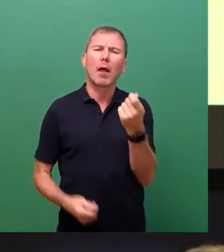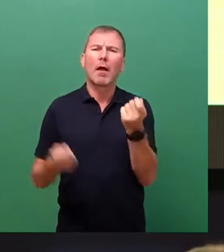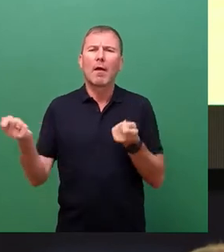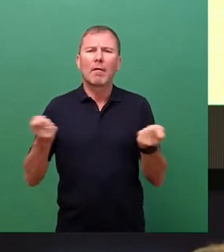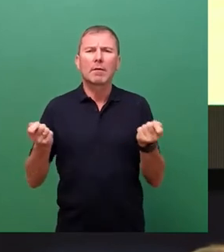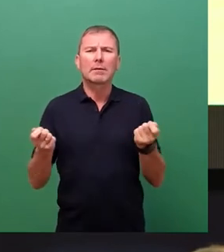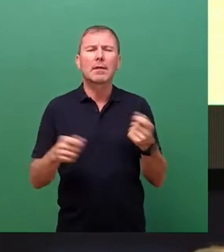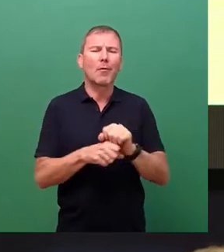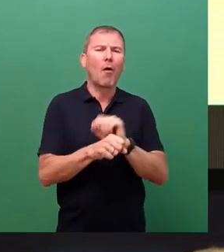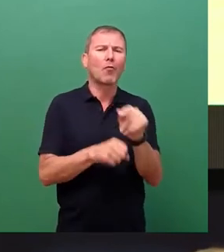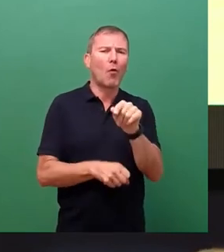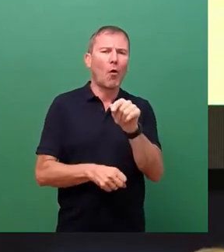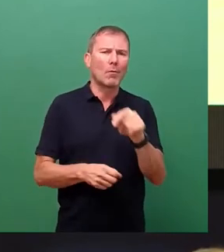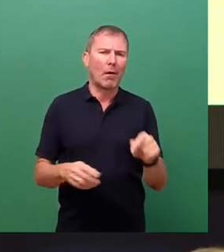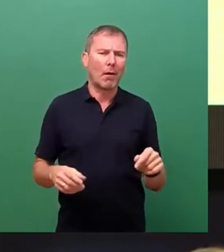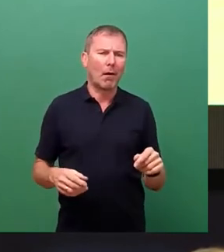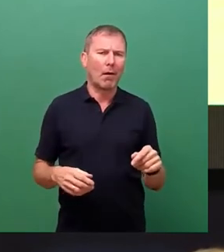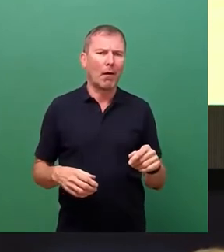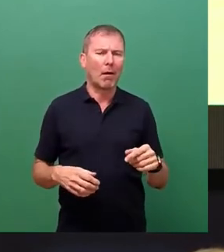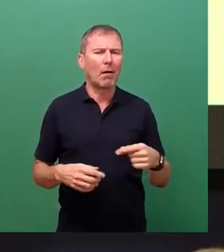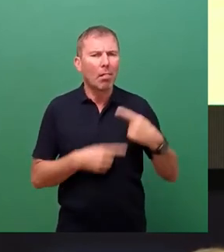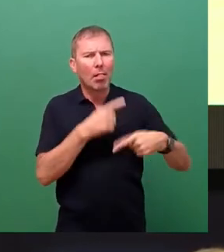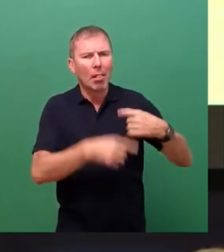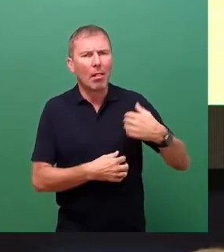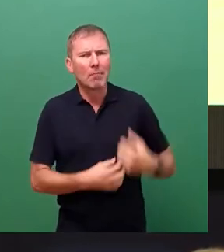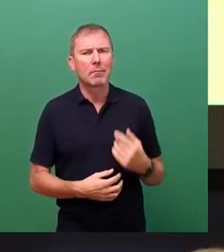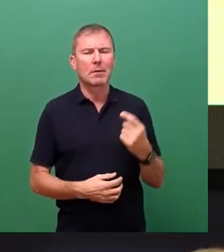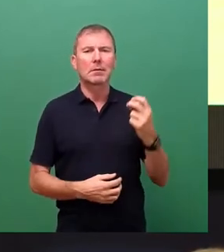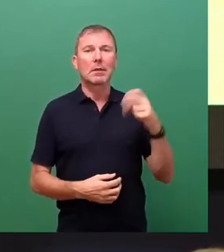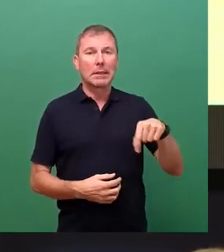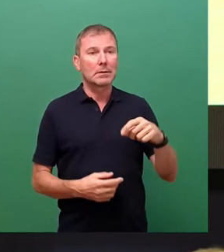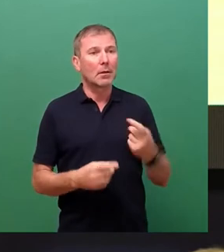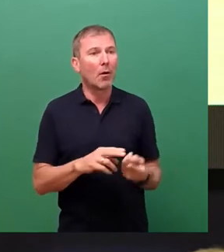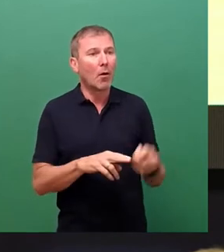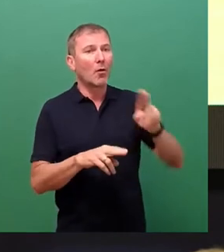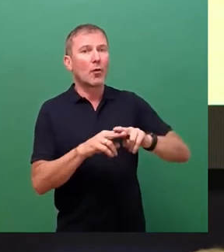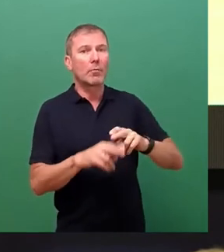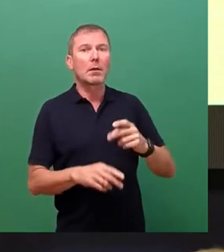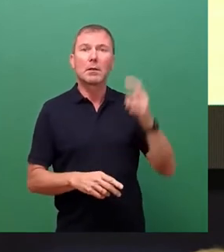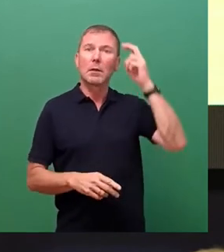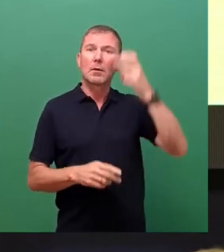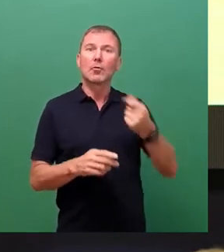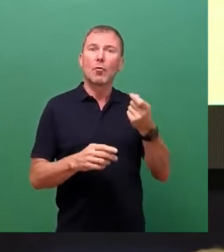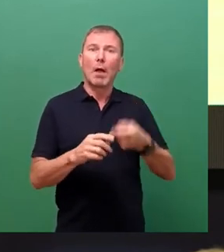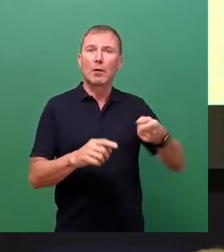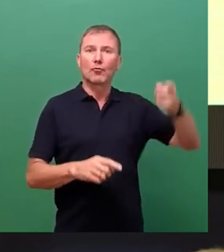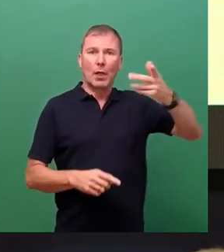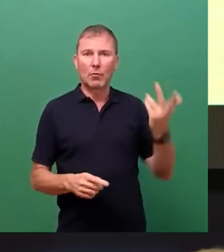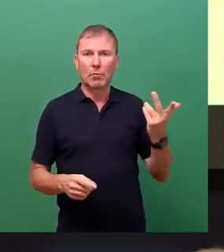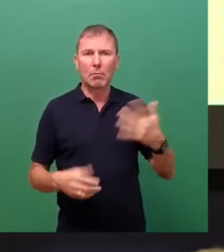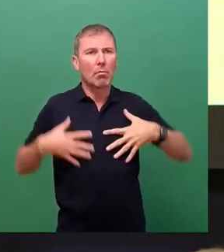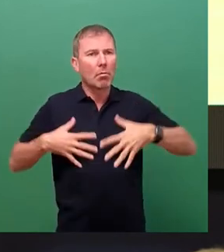Corona-Pandemie zu kämpfen. Da sorgen die steigenden Preise für erhebliche zusätzliche Verunsicherung.